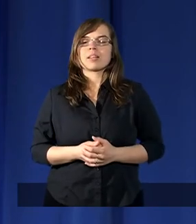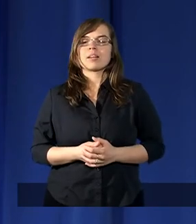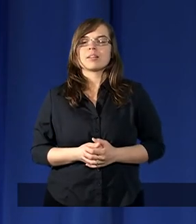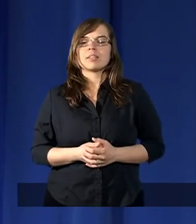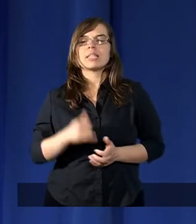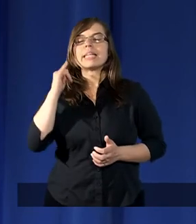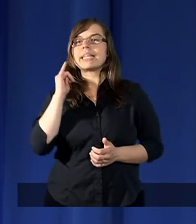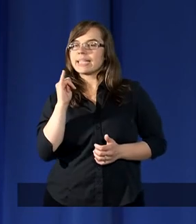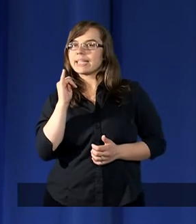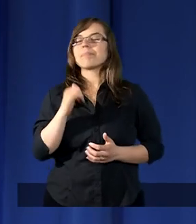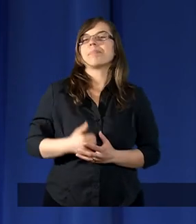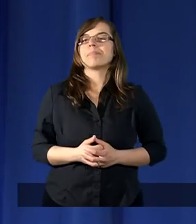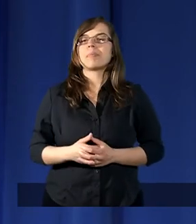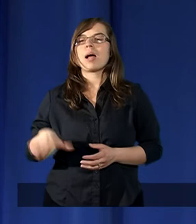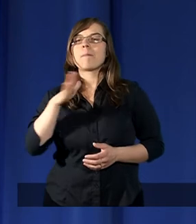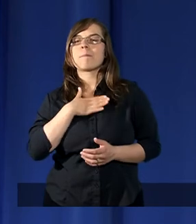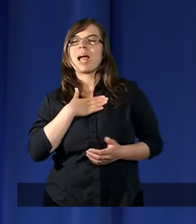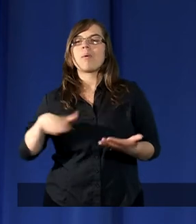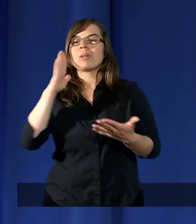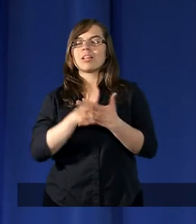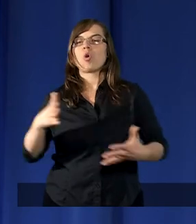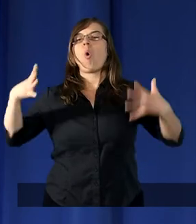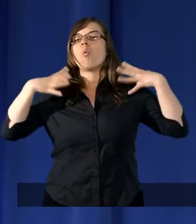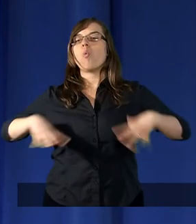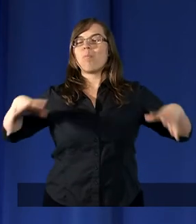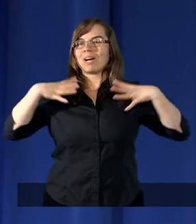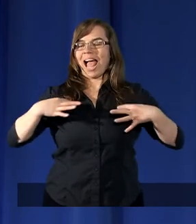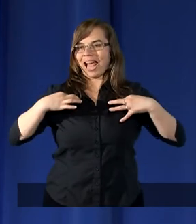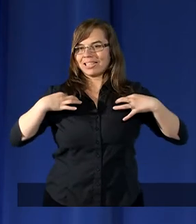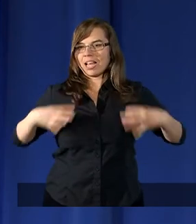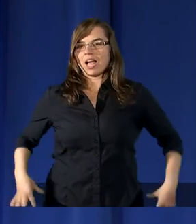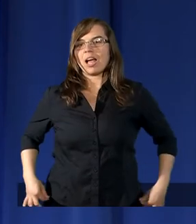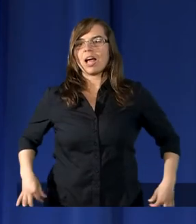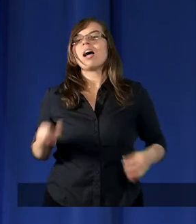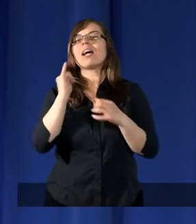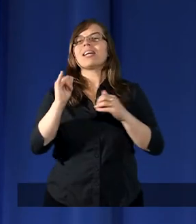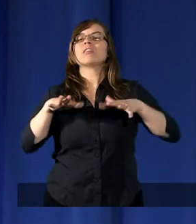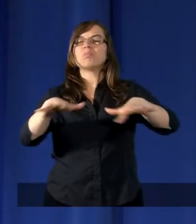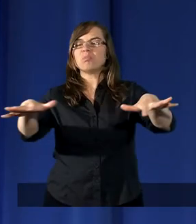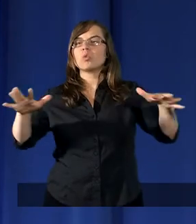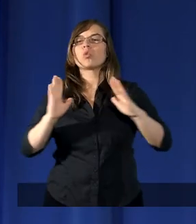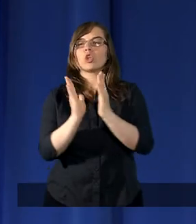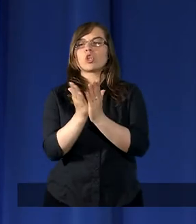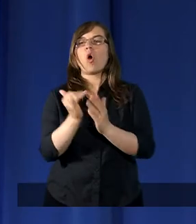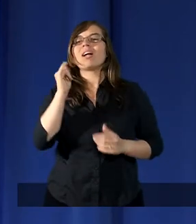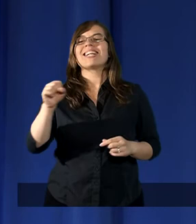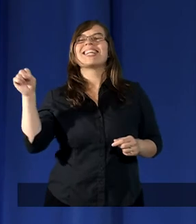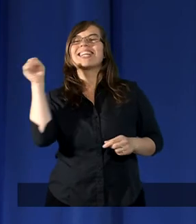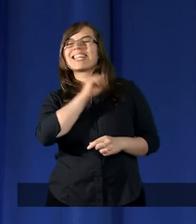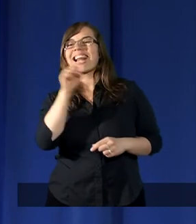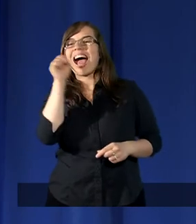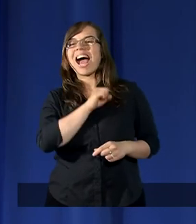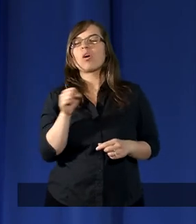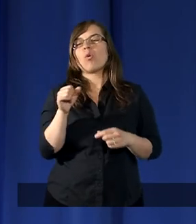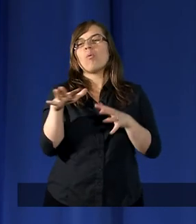i miałem tylko ubranie i sporo książek i taką starą